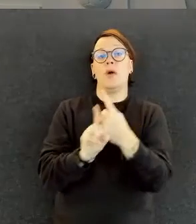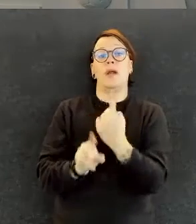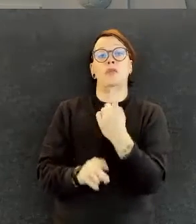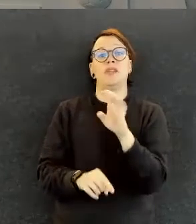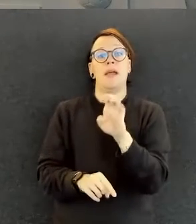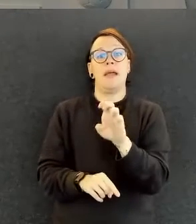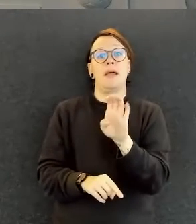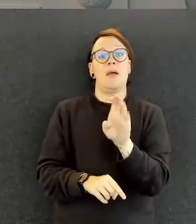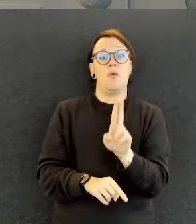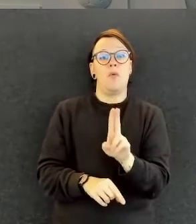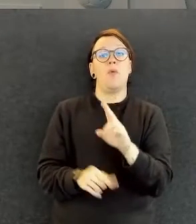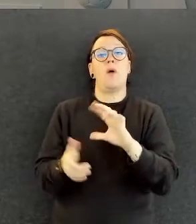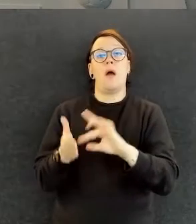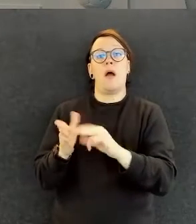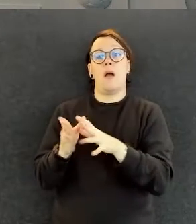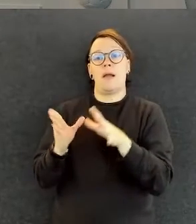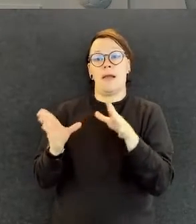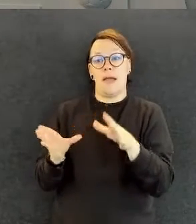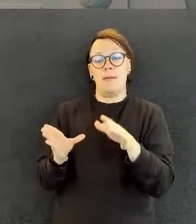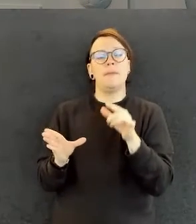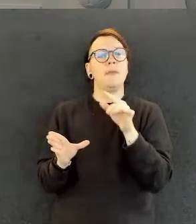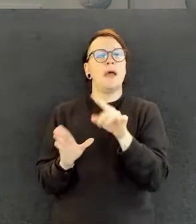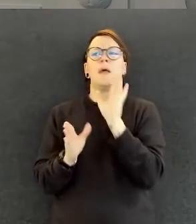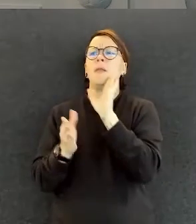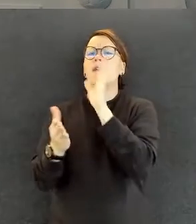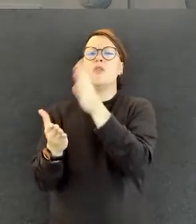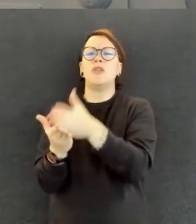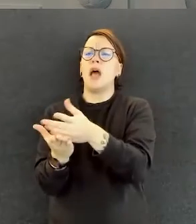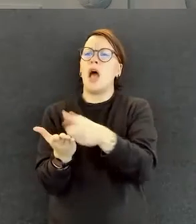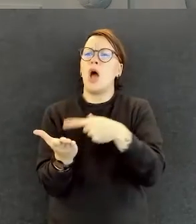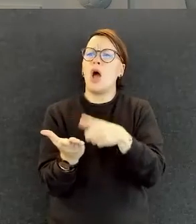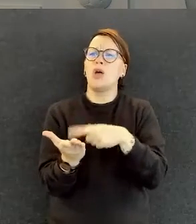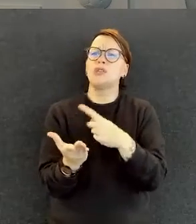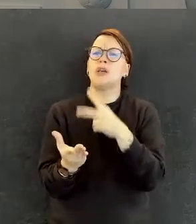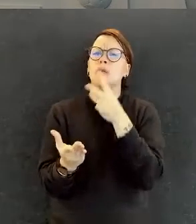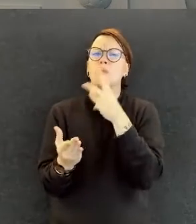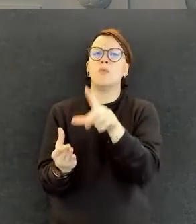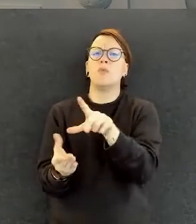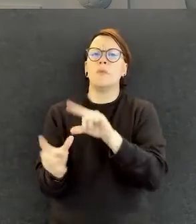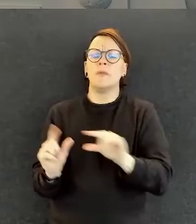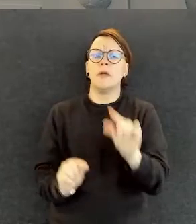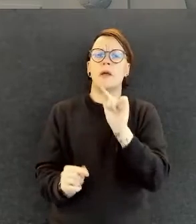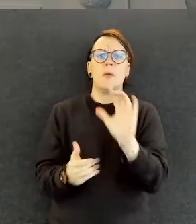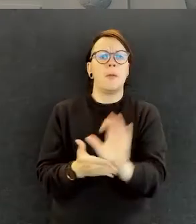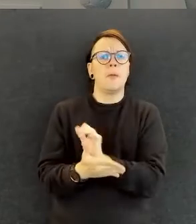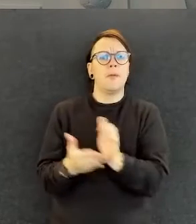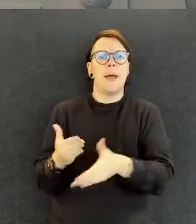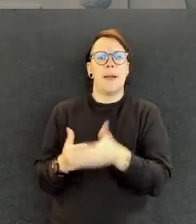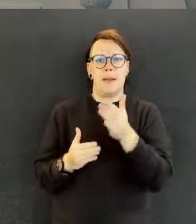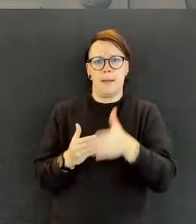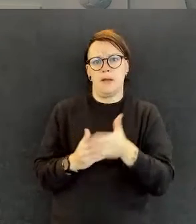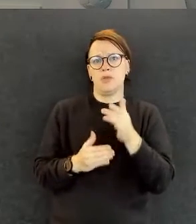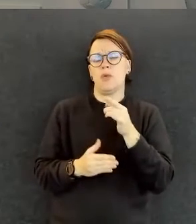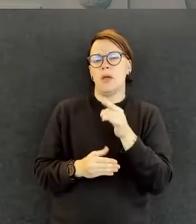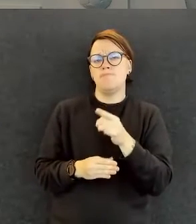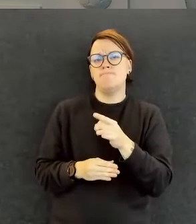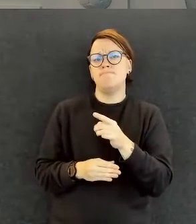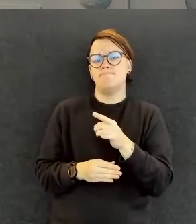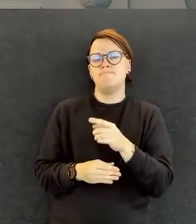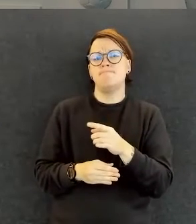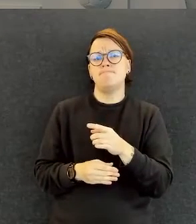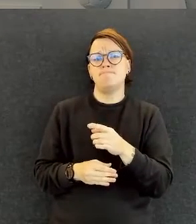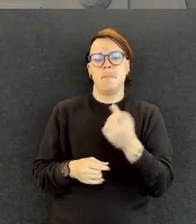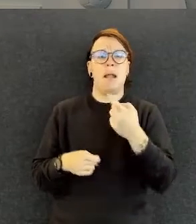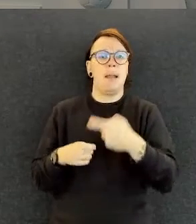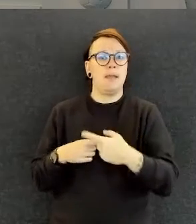tunnistaa haasteet ja etsiä niihin ratkaisuja muun muassa vammaisten henkilöiden osalta, mitä liittyy